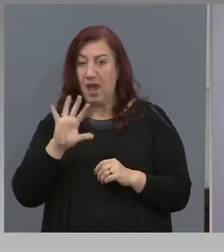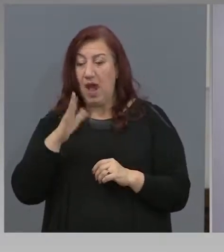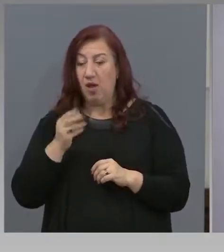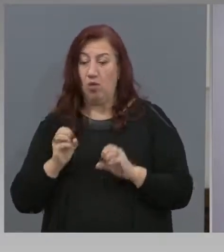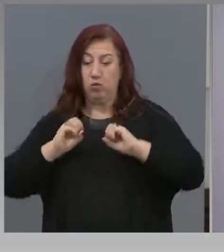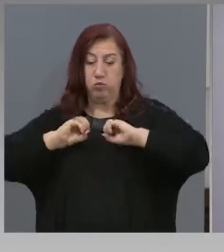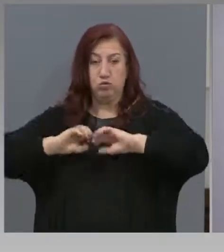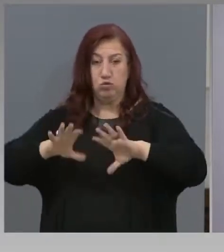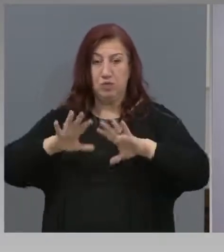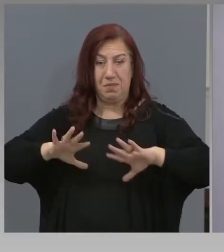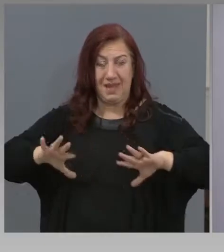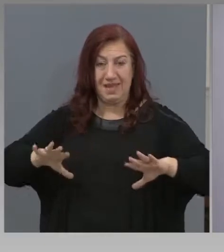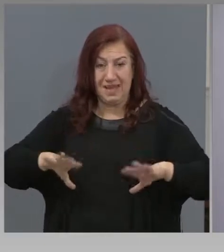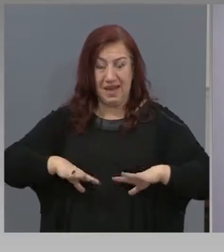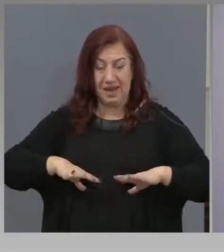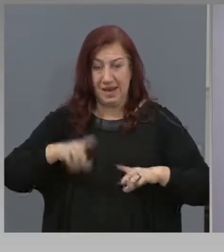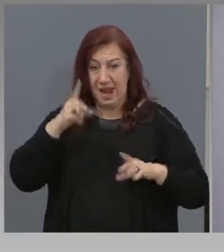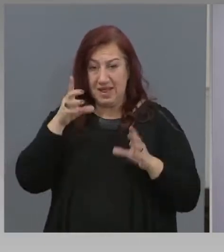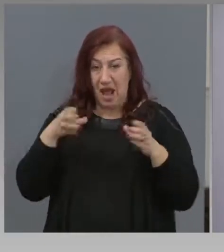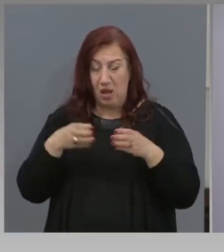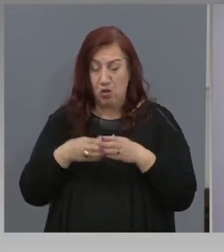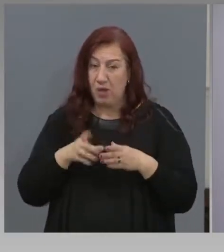група да бъде над 10.